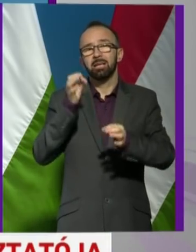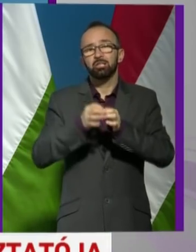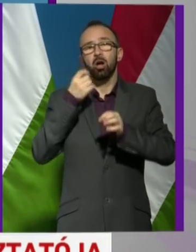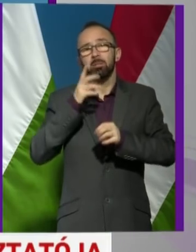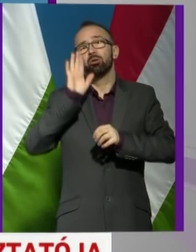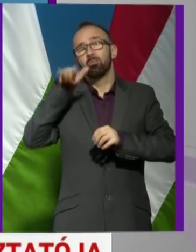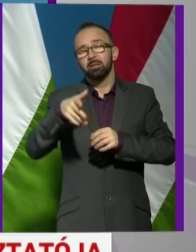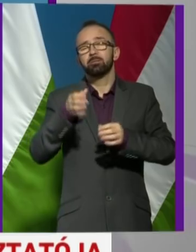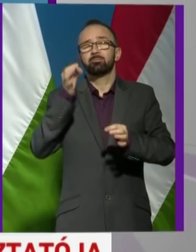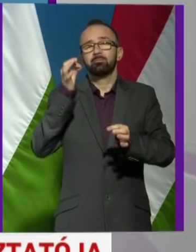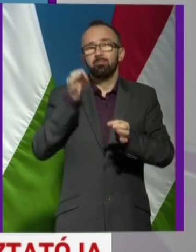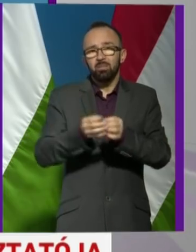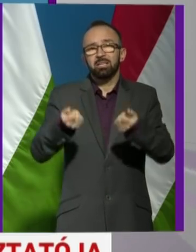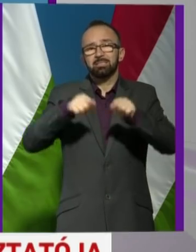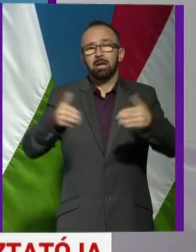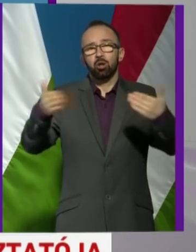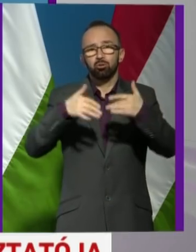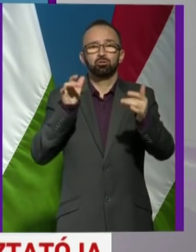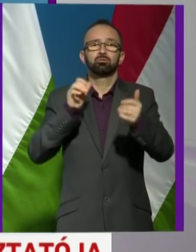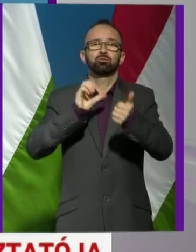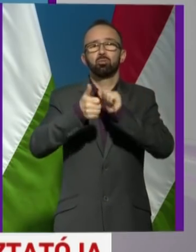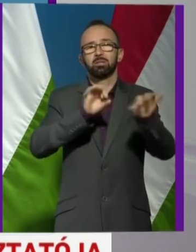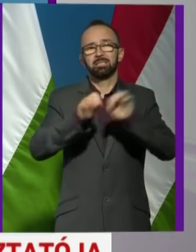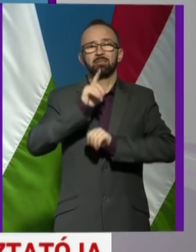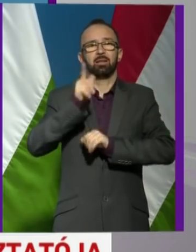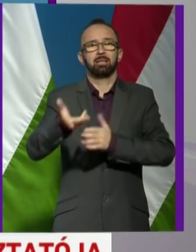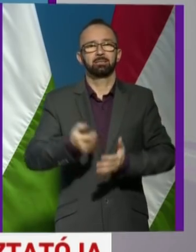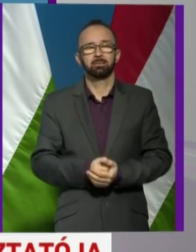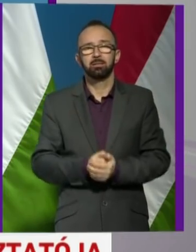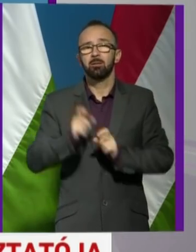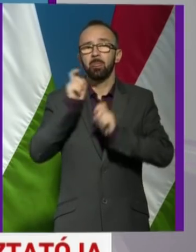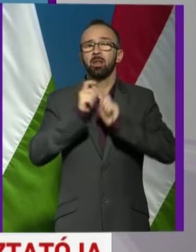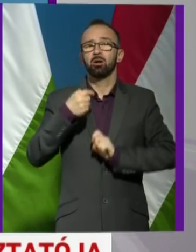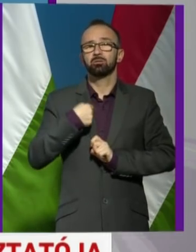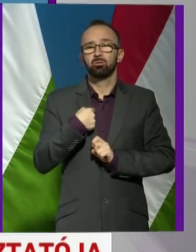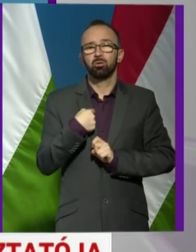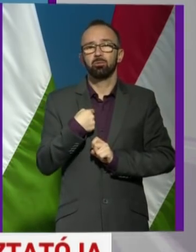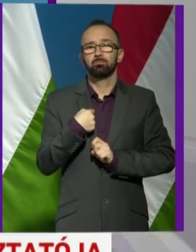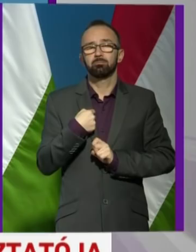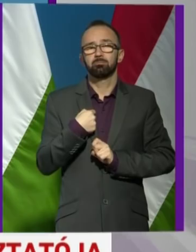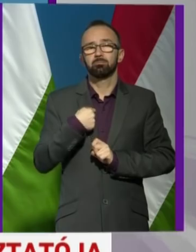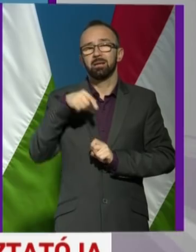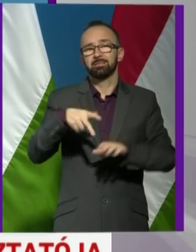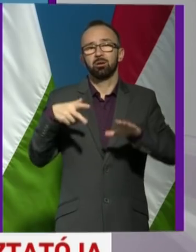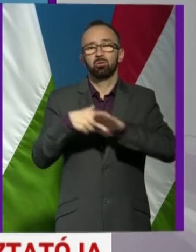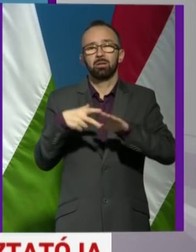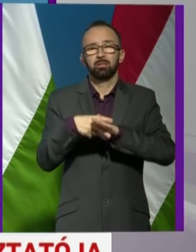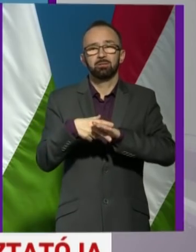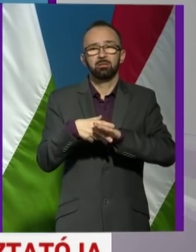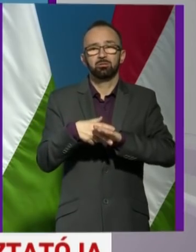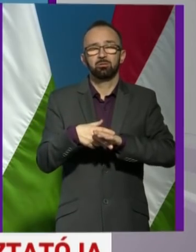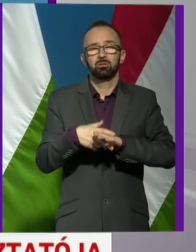zárt kapuk mögött kell megrendezni bizonyos sportrendezvényeket. Azt gondolom, hogy ez a korlátozás az